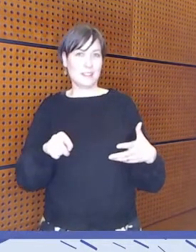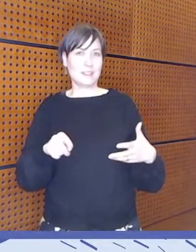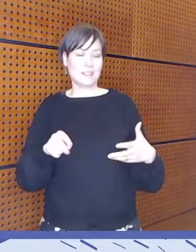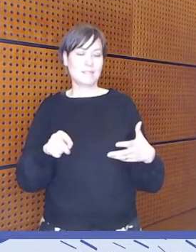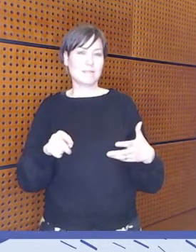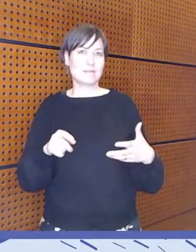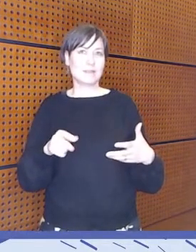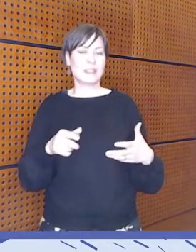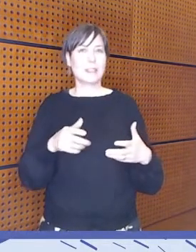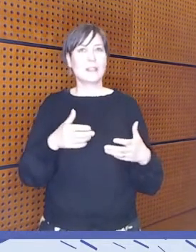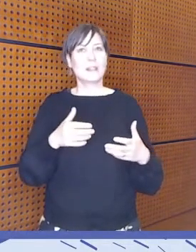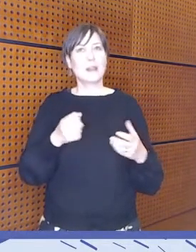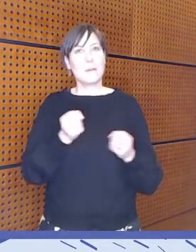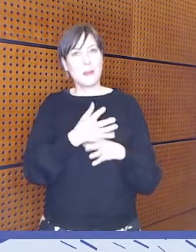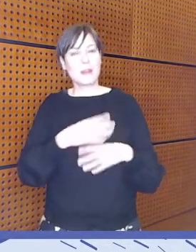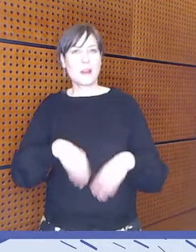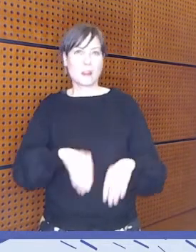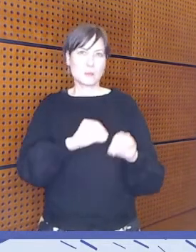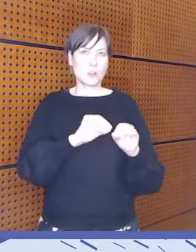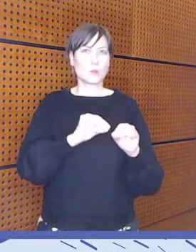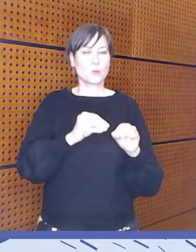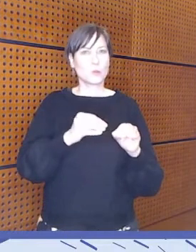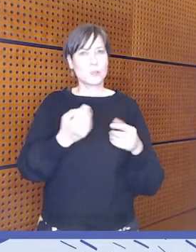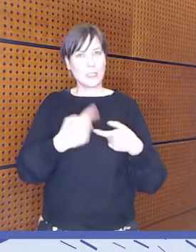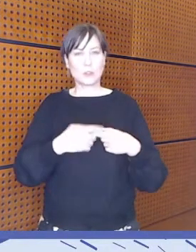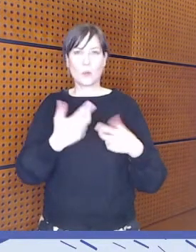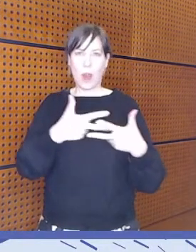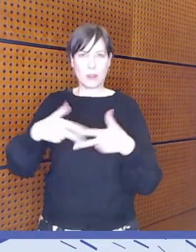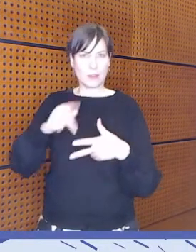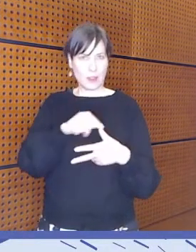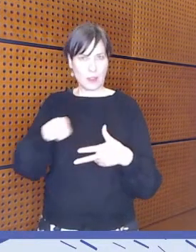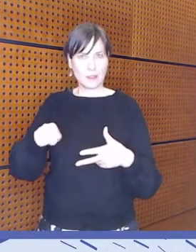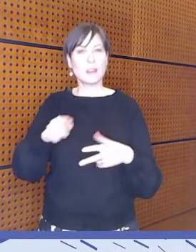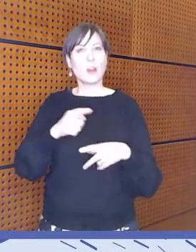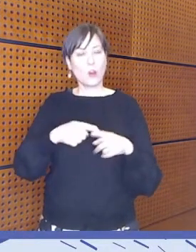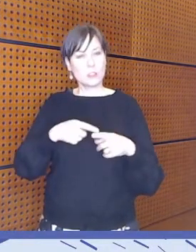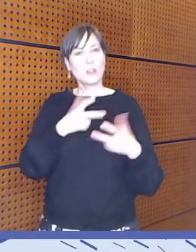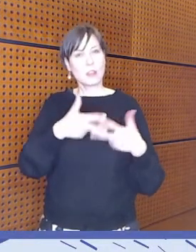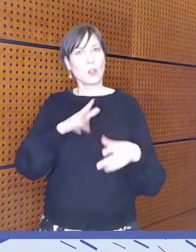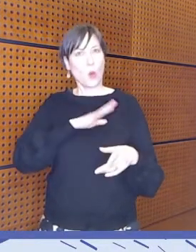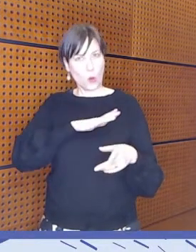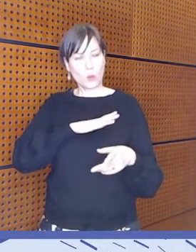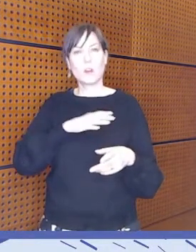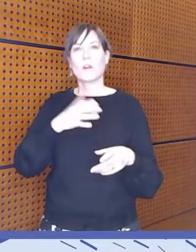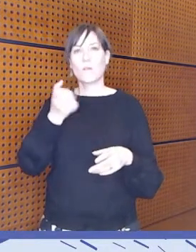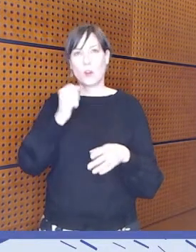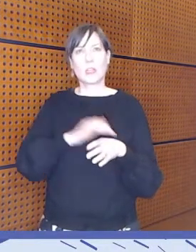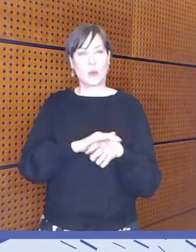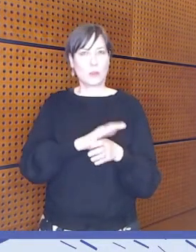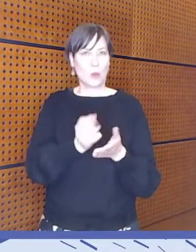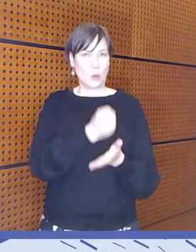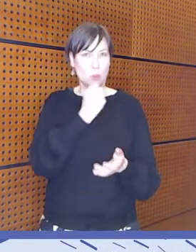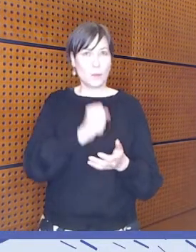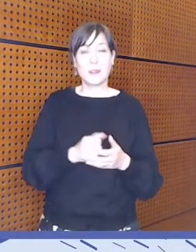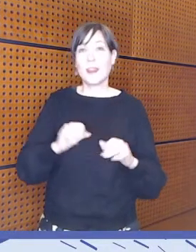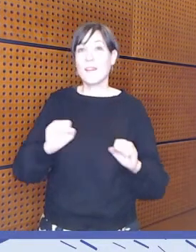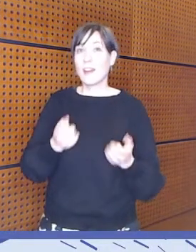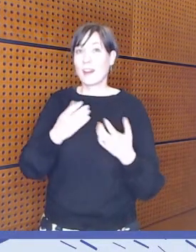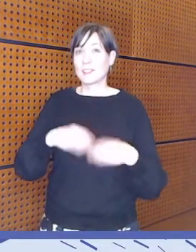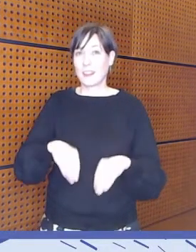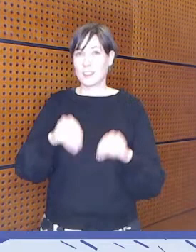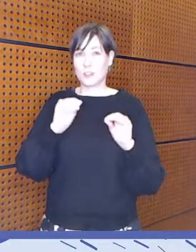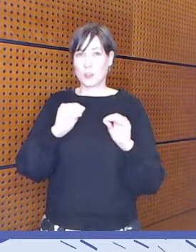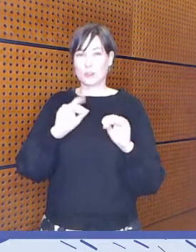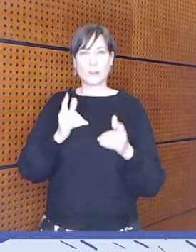mediakasvatuksen tukena, niin että ne on siellä apuna ja tukena. Ja varhaiskasvatuksessa jotenkin, kun se